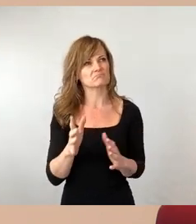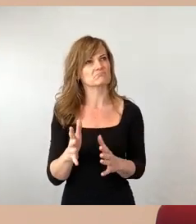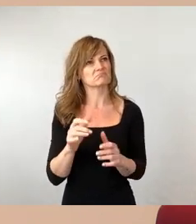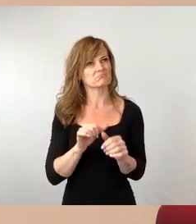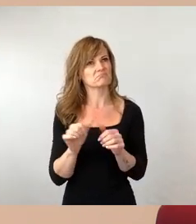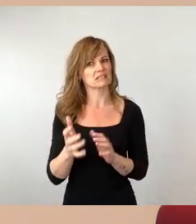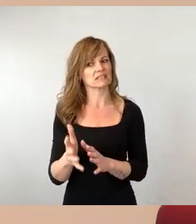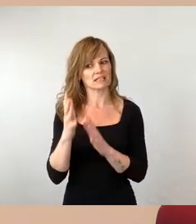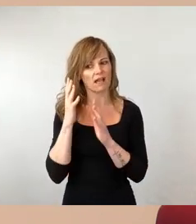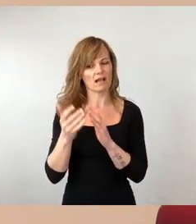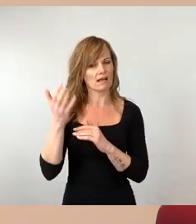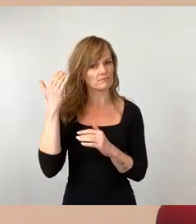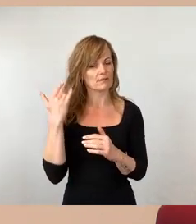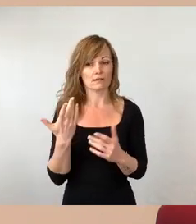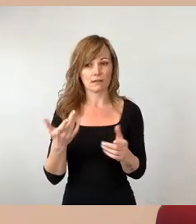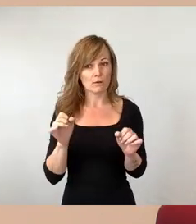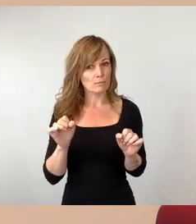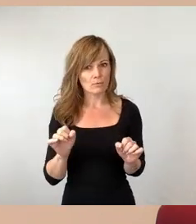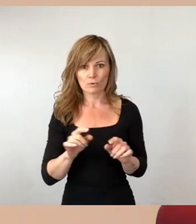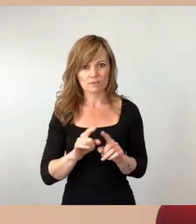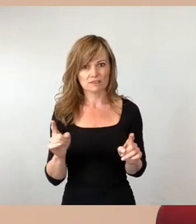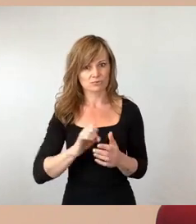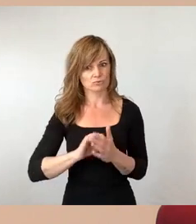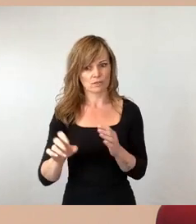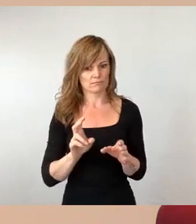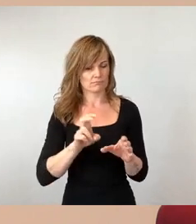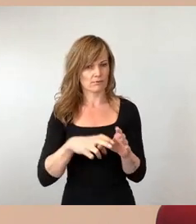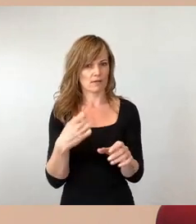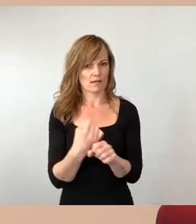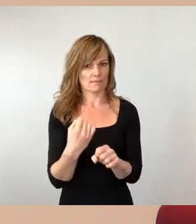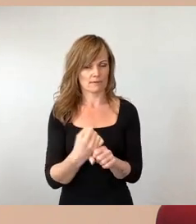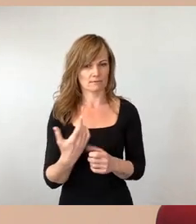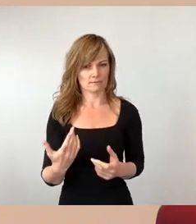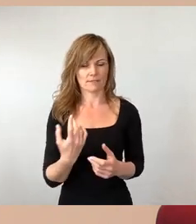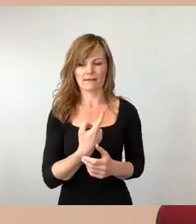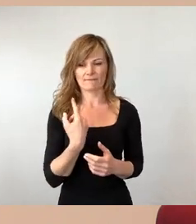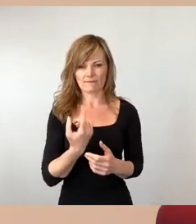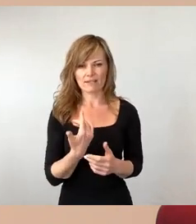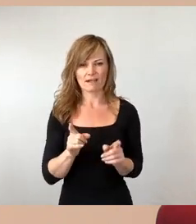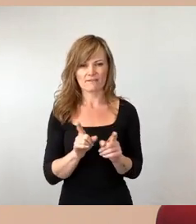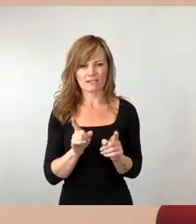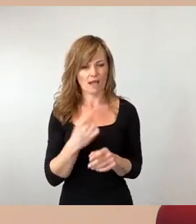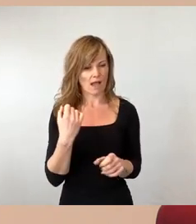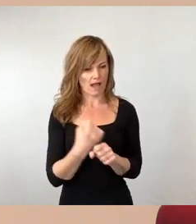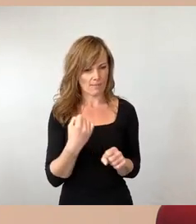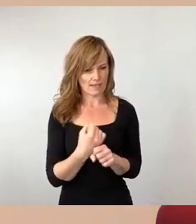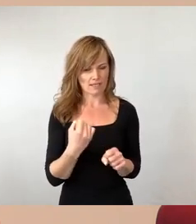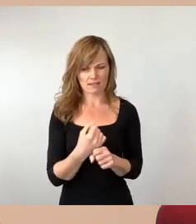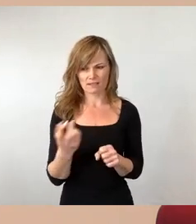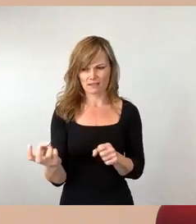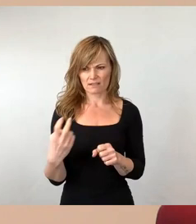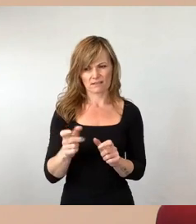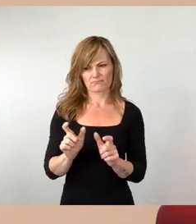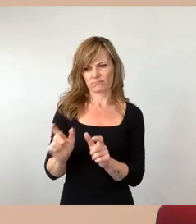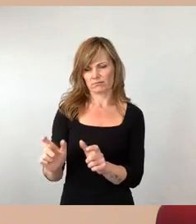war. Wir haben sie schlichtweg vom Arbeiten ausgeschlossen. Und diese neuen Gesetze, egal ob jetzt